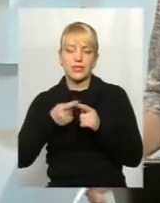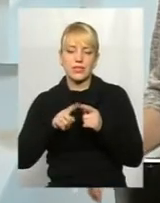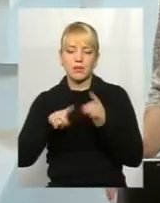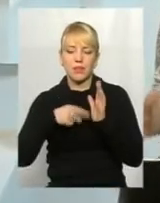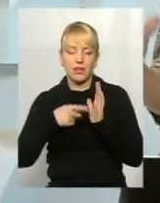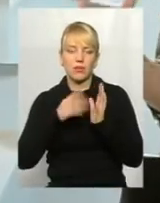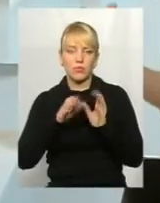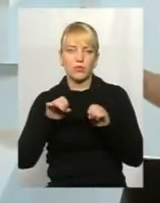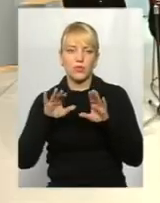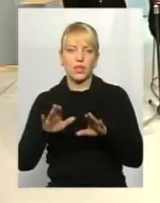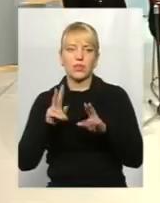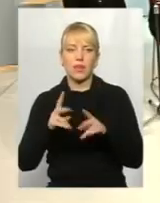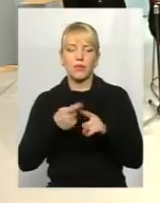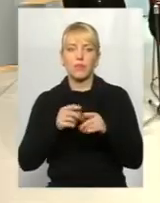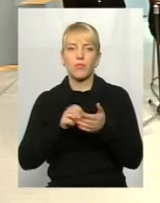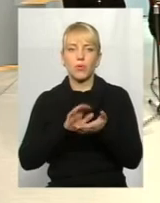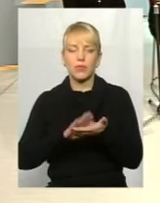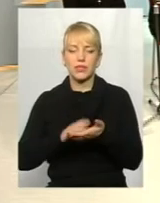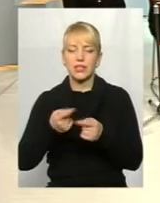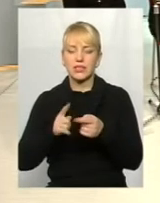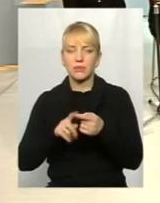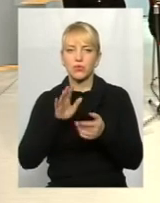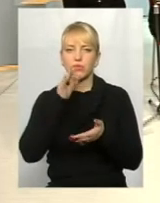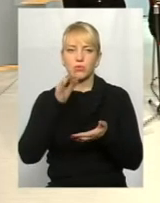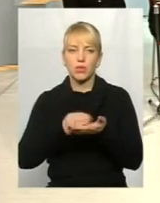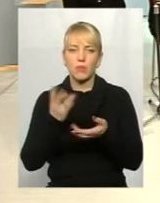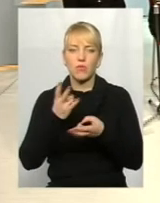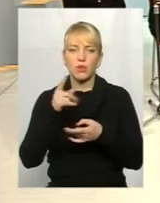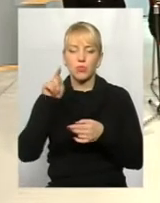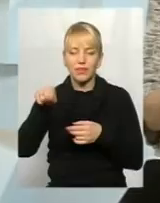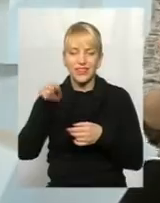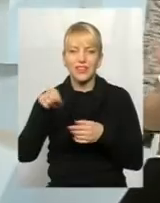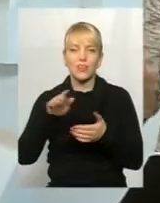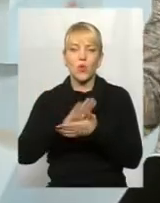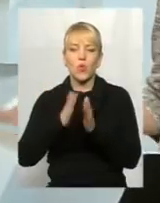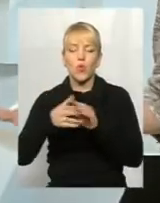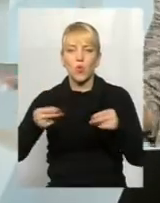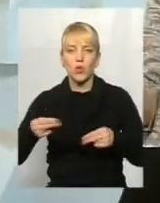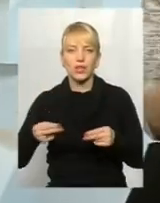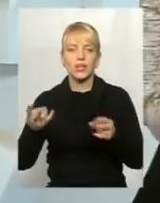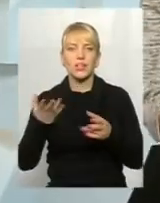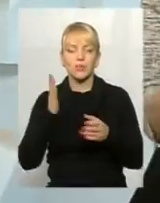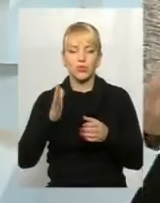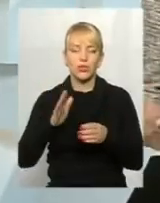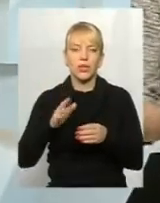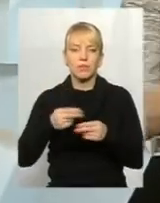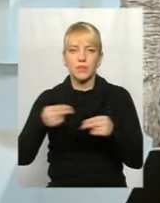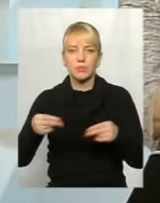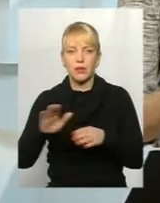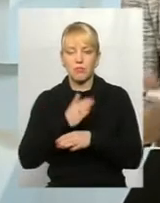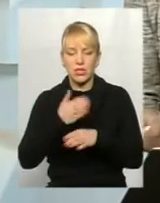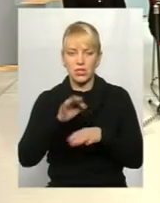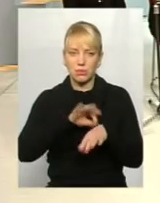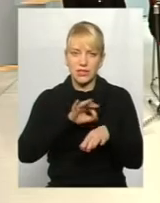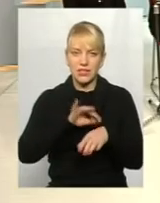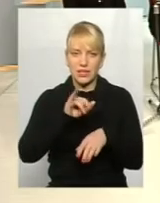прописана відповідальність має бути в тих угодах, які мають бути укладені між пацієнтом і лікарем? Перше питання і все